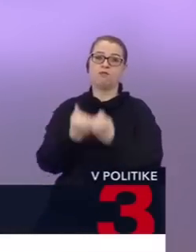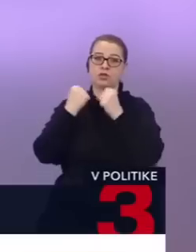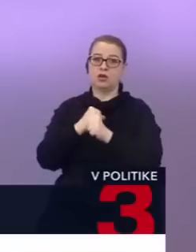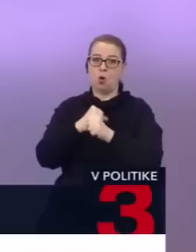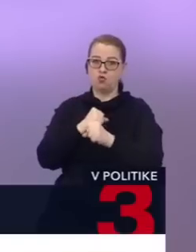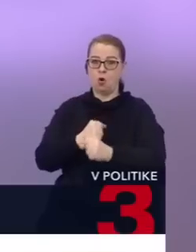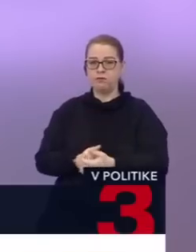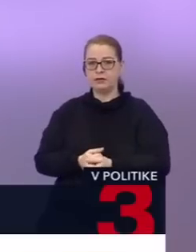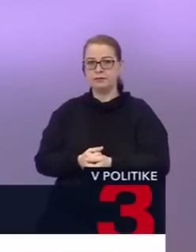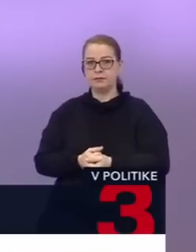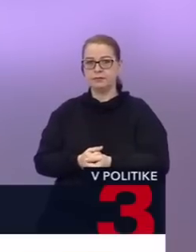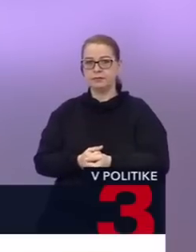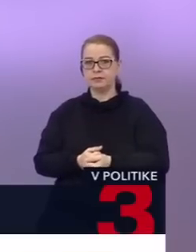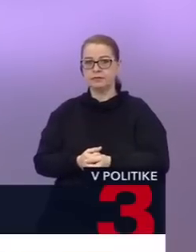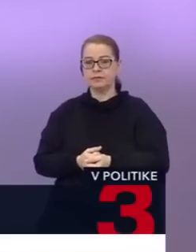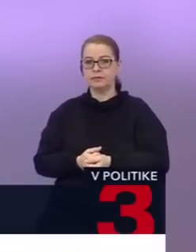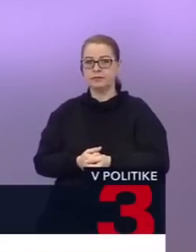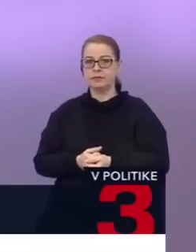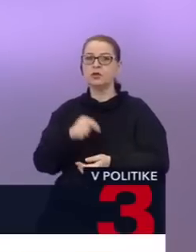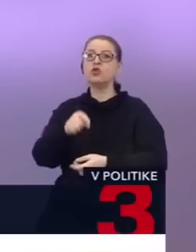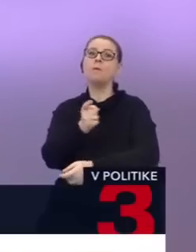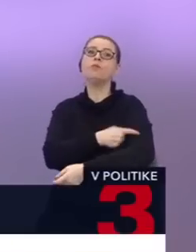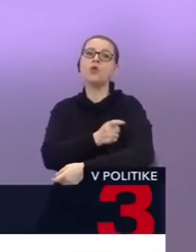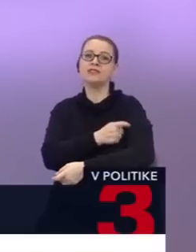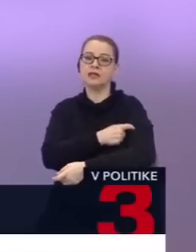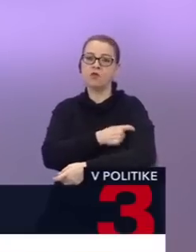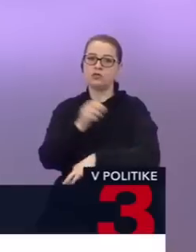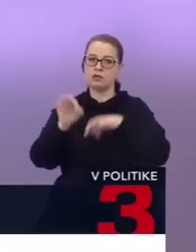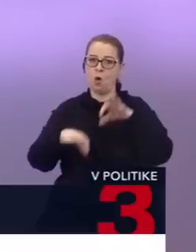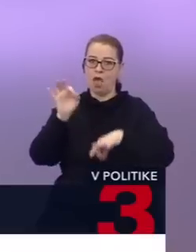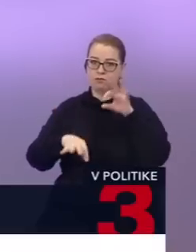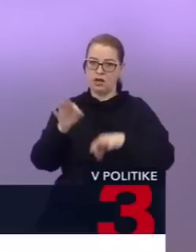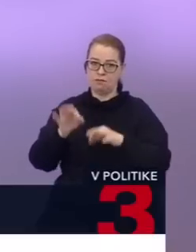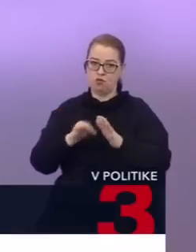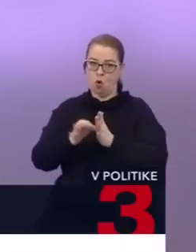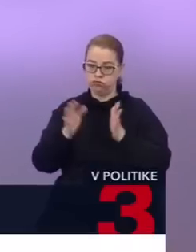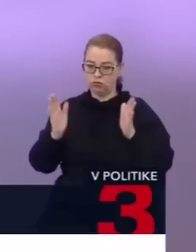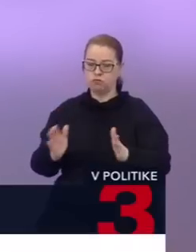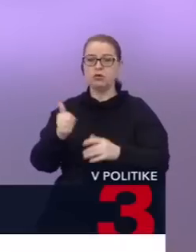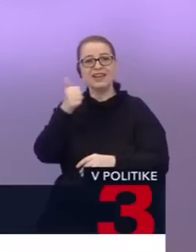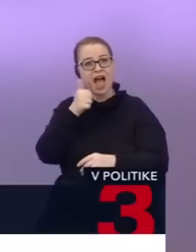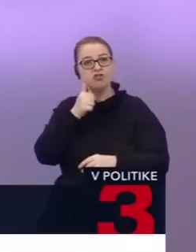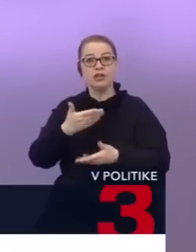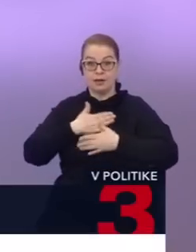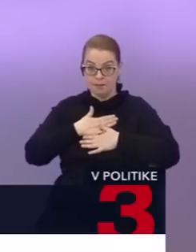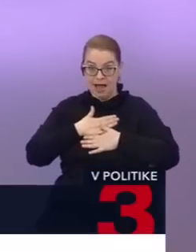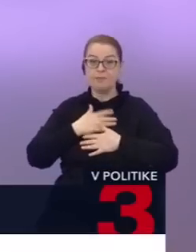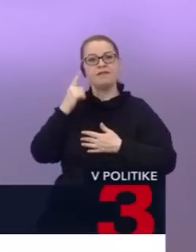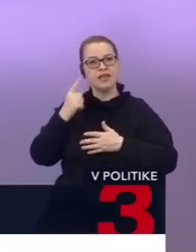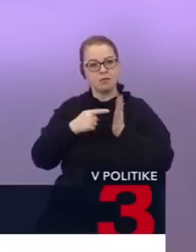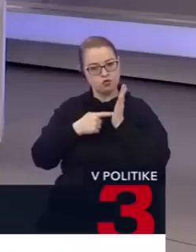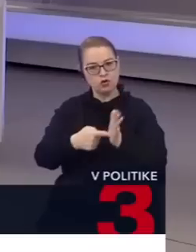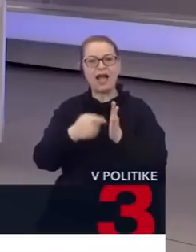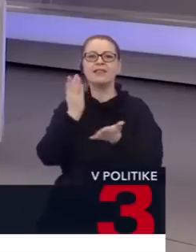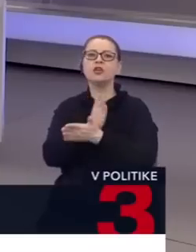urobiť. Takže myslím si, že skôr tu je tá poctivosť k volebnému obdobiu. Hovorí, že každý deň, ktorý máme, vieme ukázať a